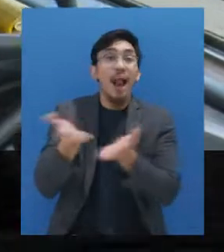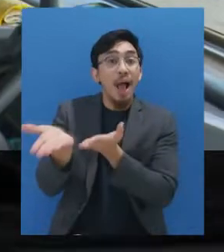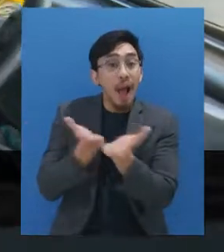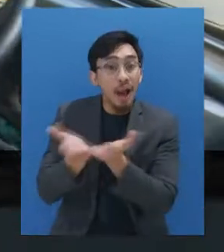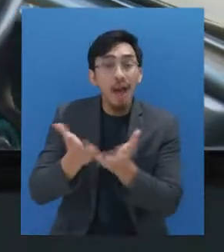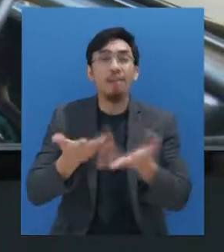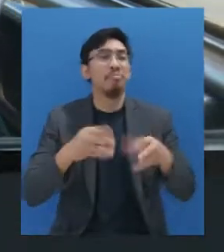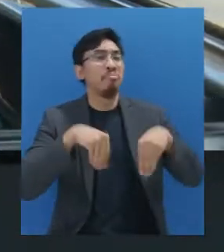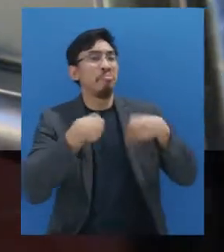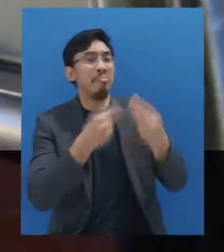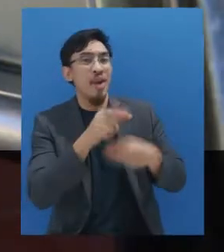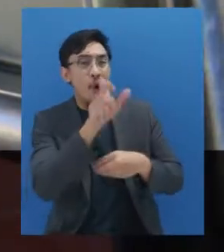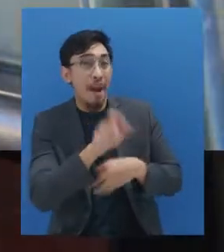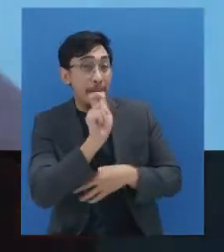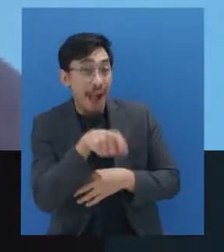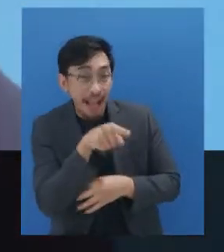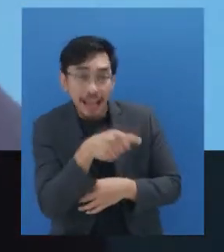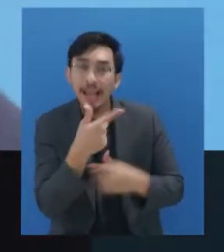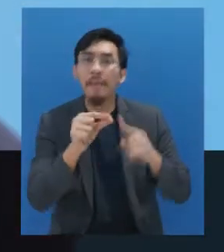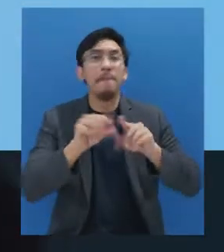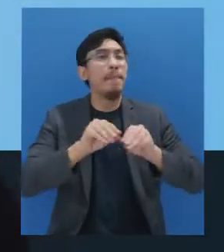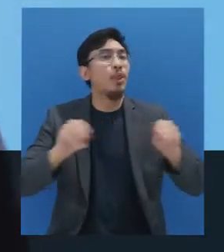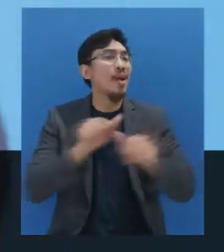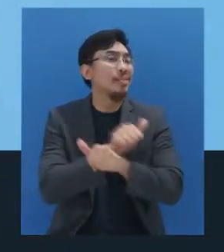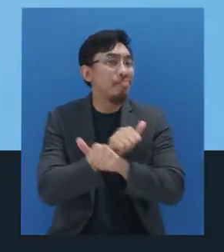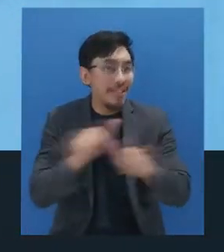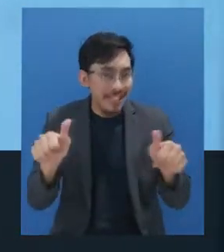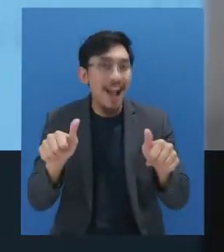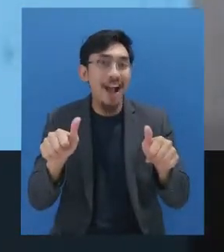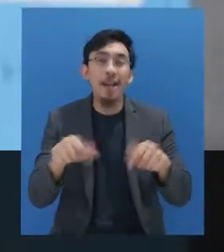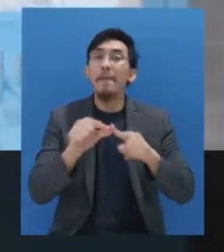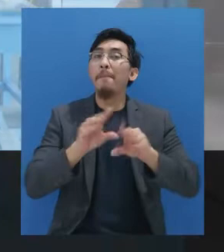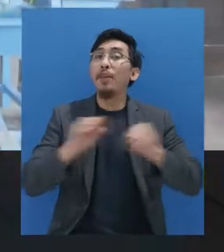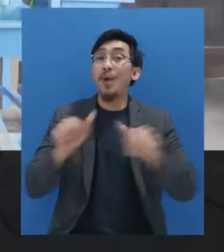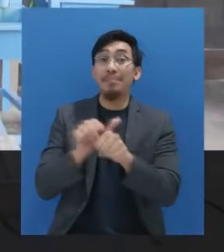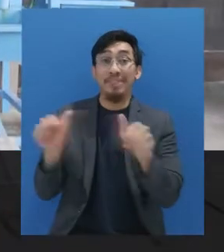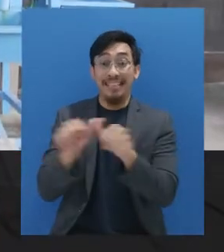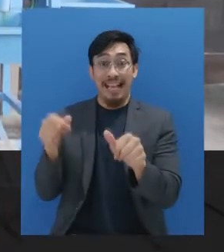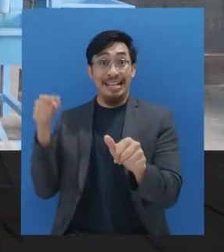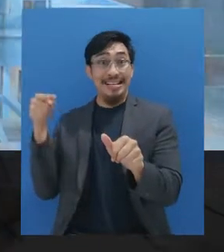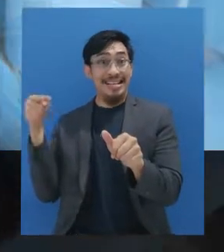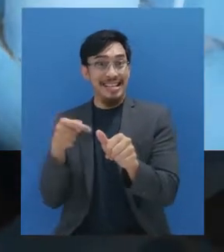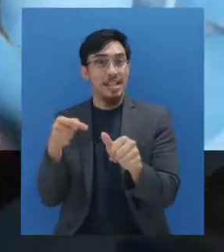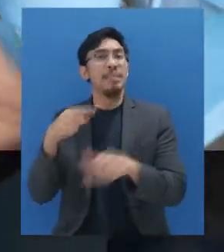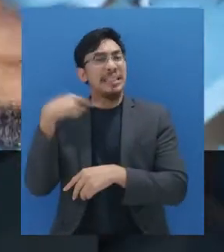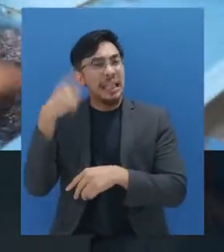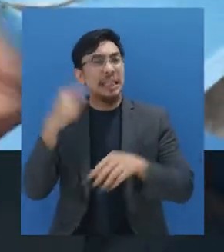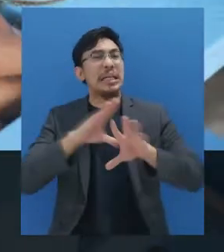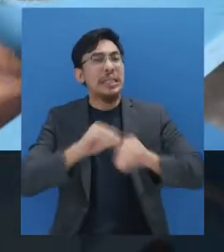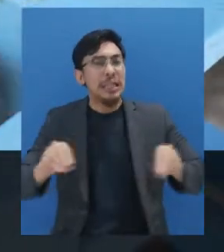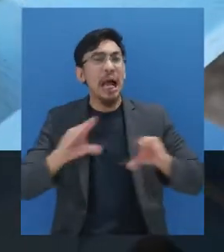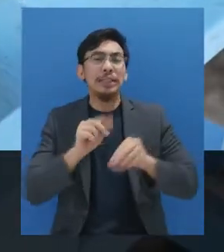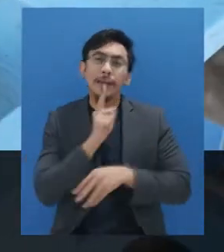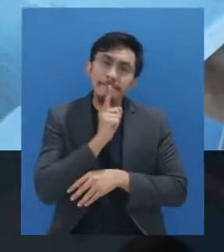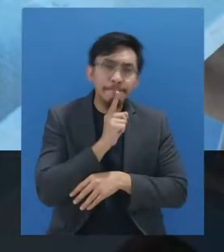penyedia layanan, pengguna layanan, sampai petugas kebersihan. Petugas kebersihan inilah yang seringkali bekerja